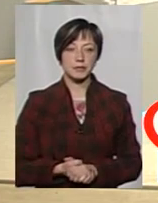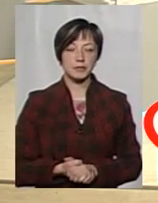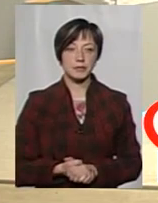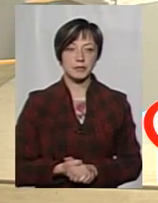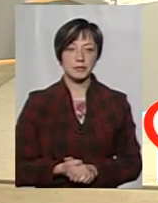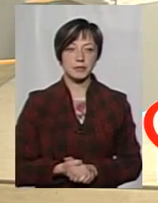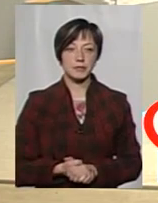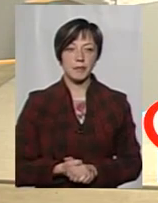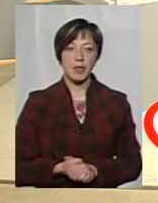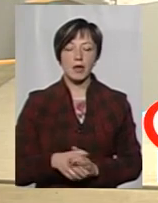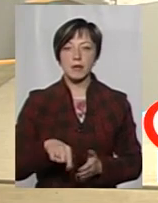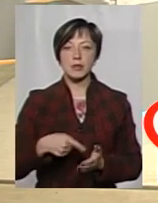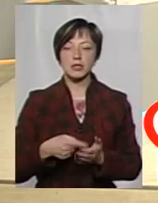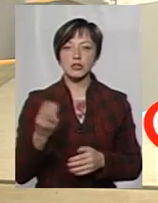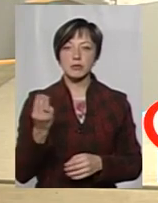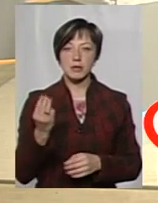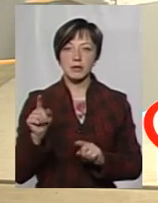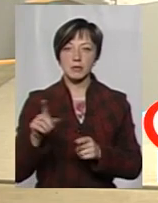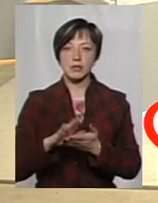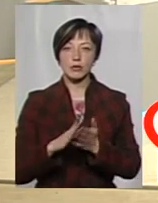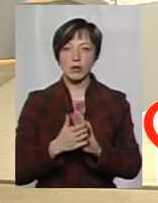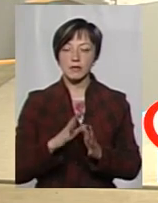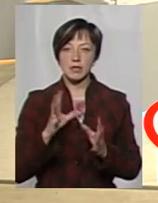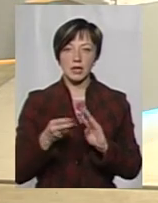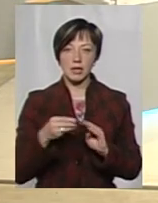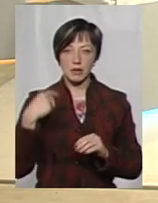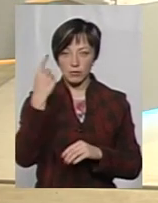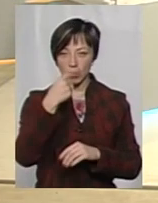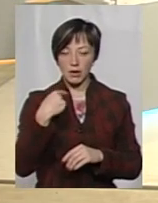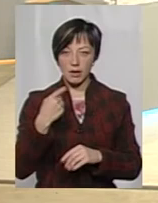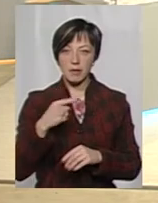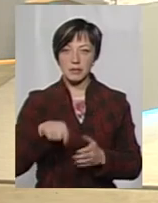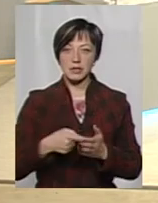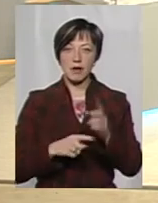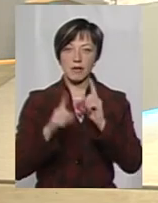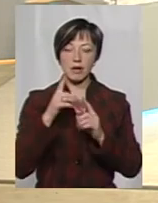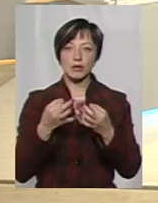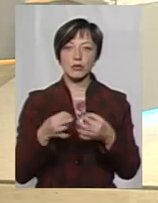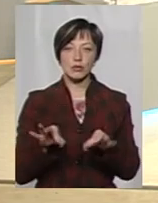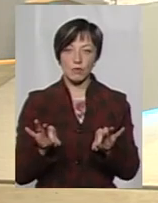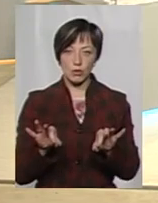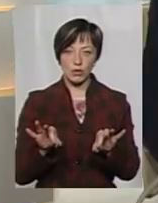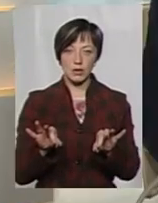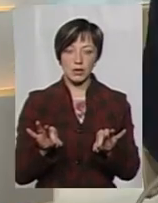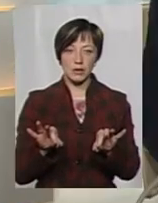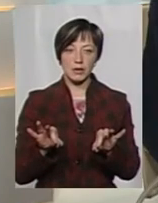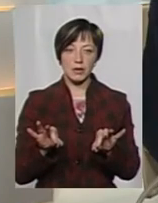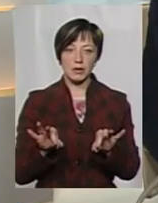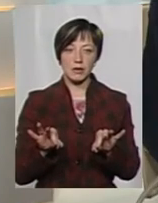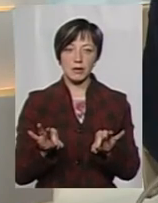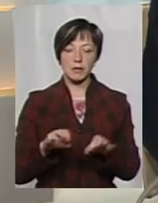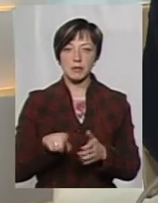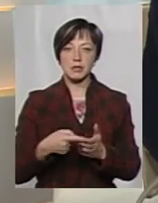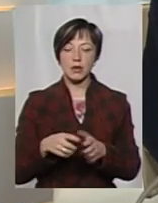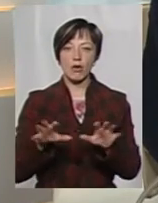звичайно. Ну, у місті Шепетівка там ситуація взагалі індивідуальна. Там міська рада дозволила. Її міський